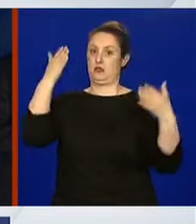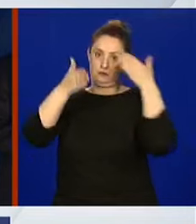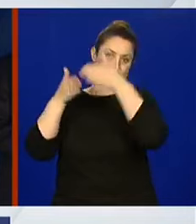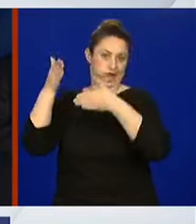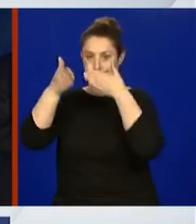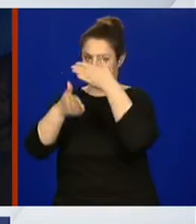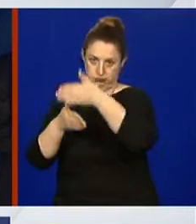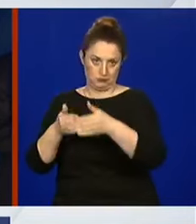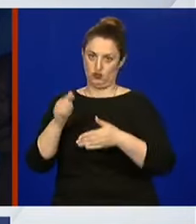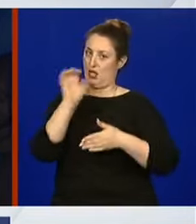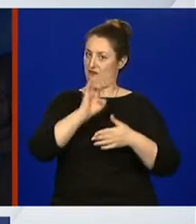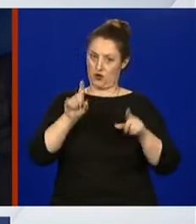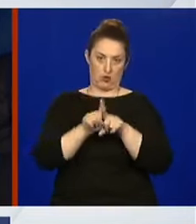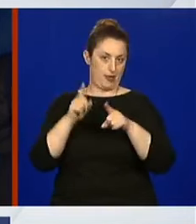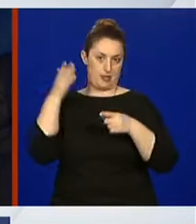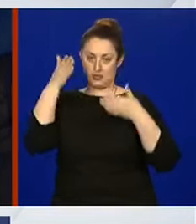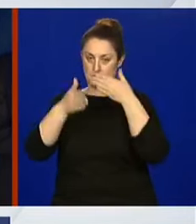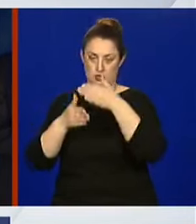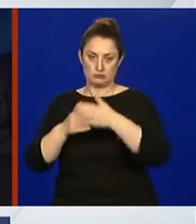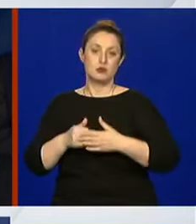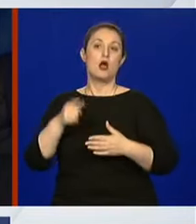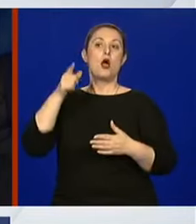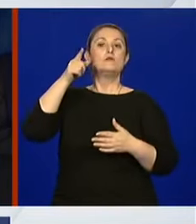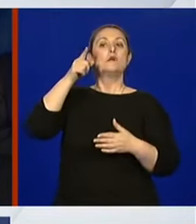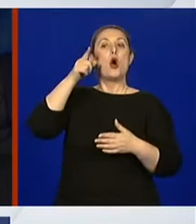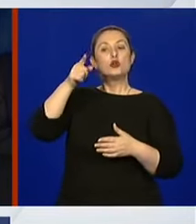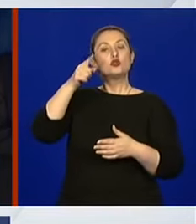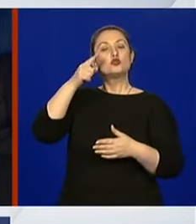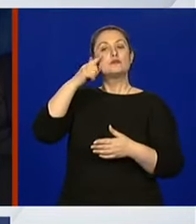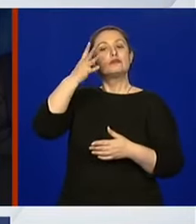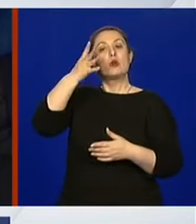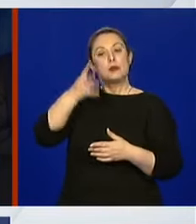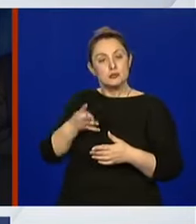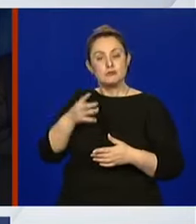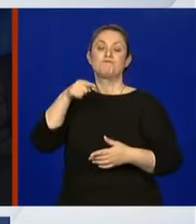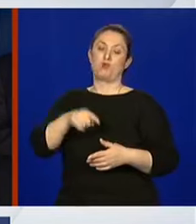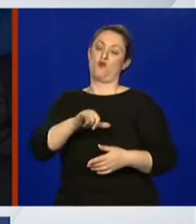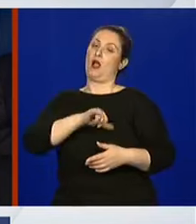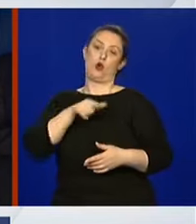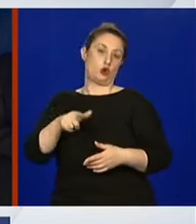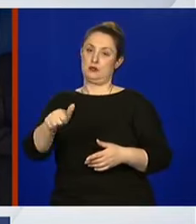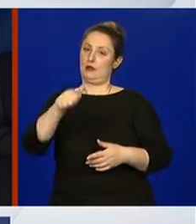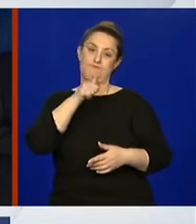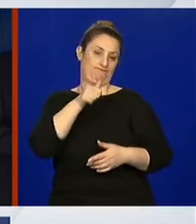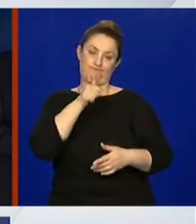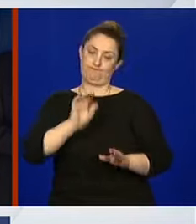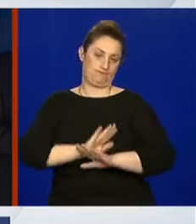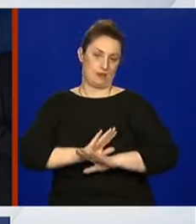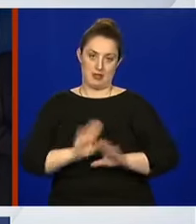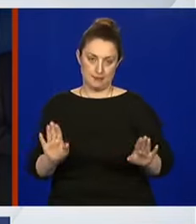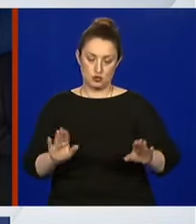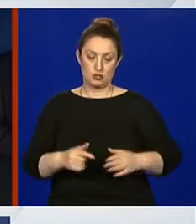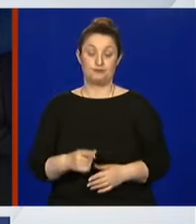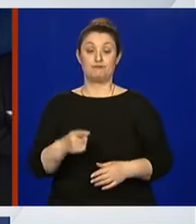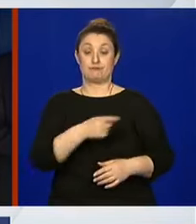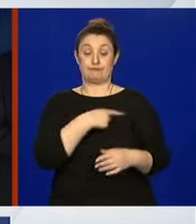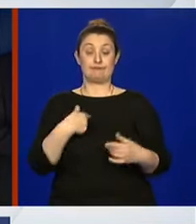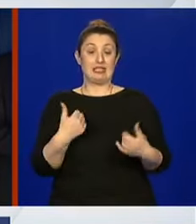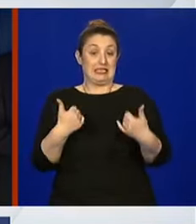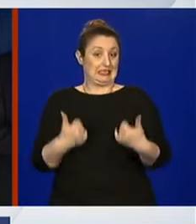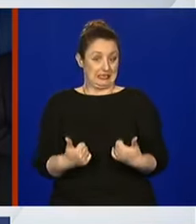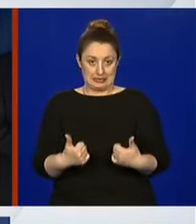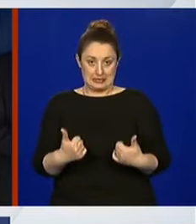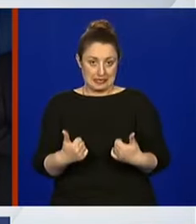Evrope i oni su očito procijenali da se to ove godine neće moći održati. Mi u ovom trenutku ne